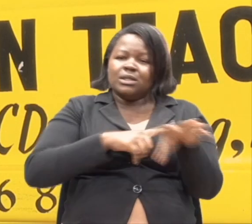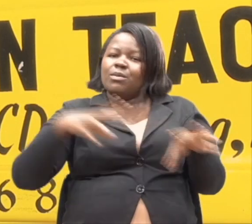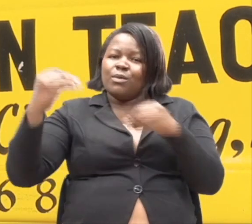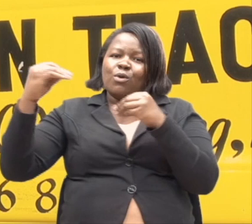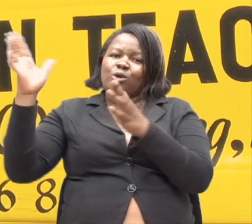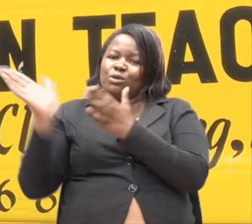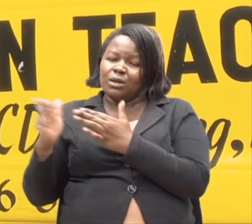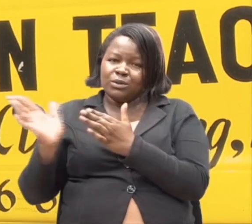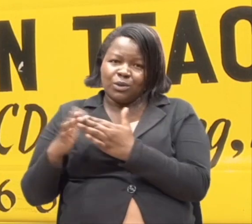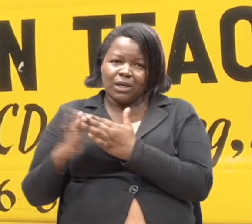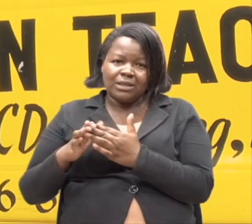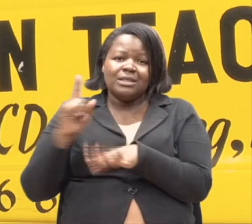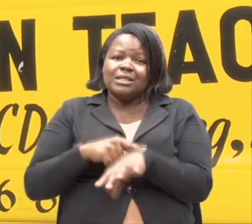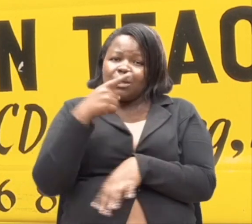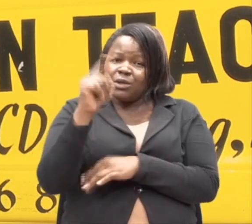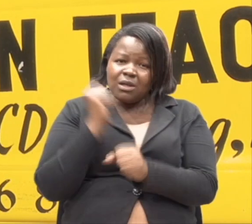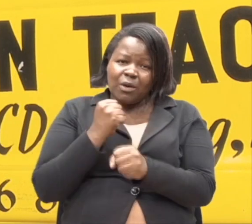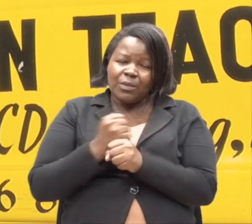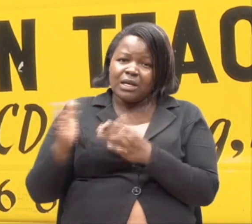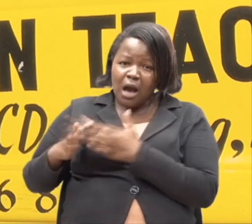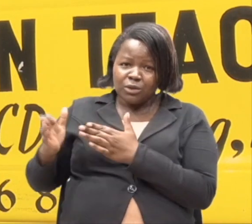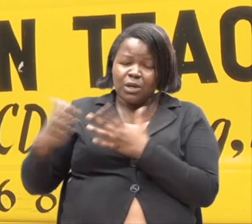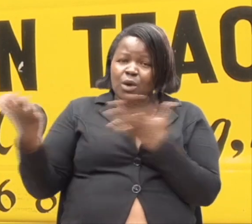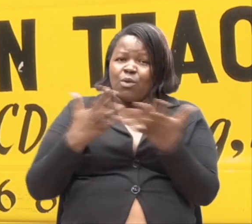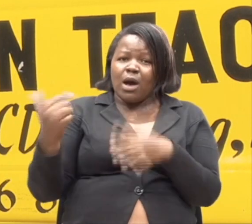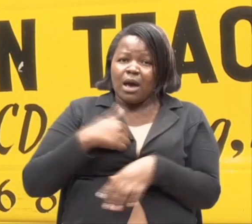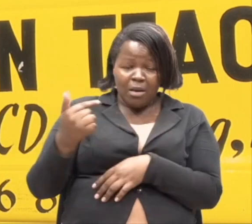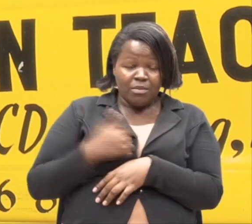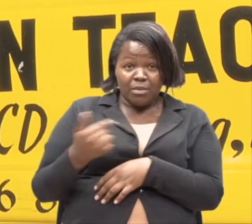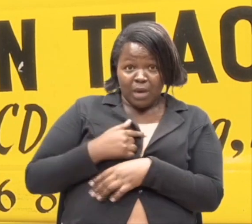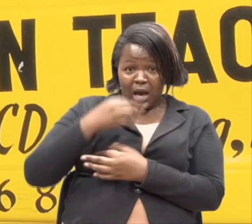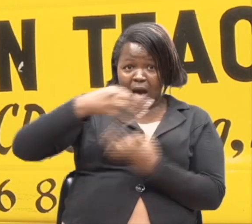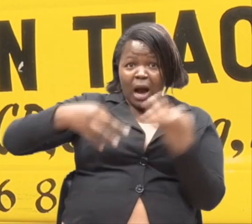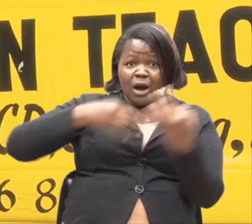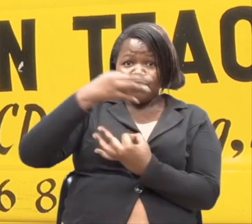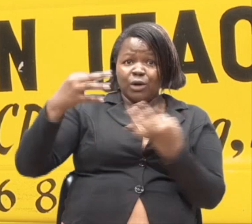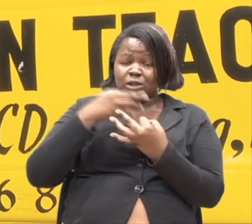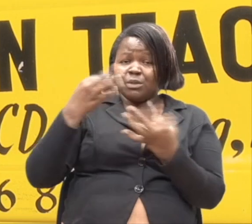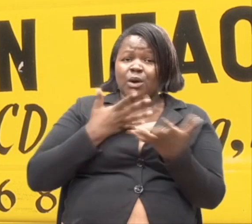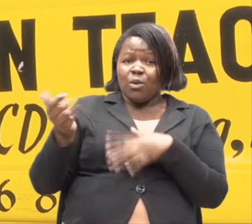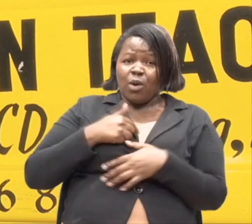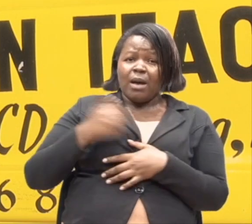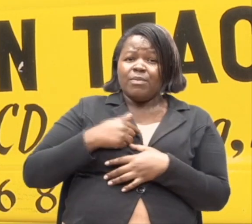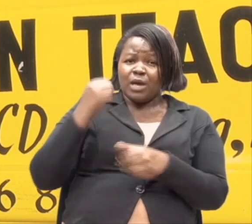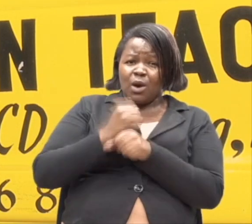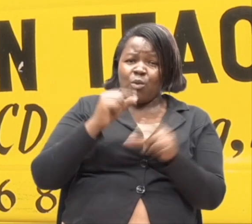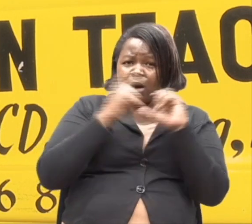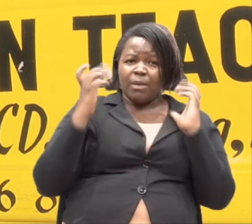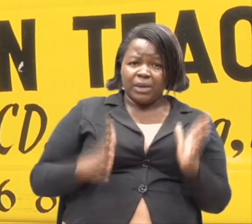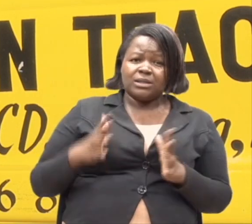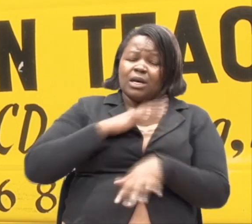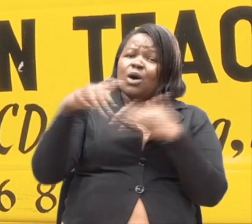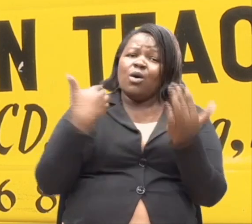choo ni vizuri munapo jengeneza choo. Hata mimi pale mimi ni muhudumu. Pasta. Nione ya kwamba